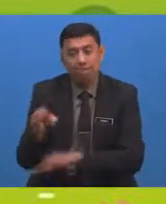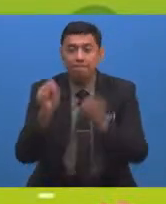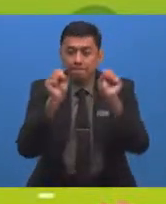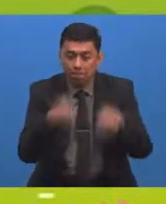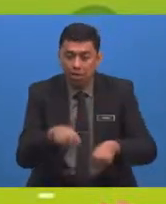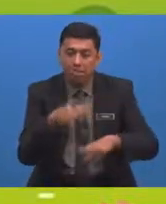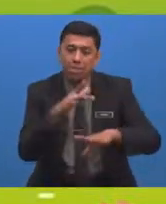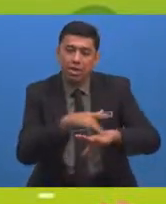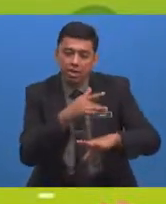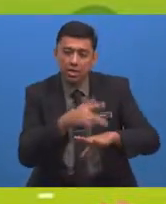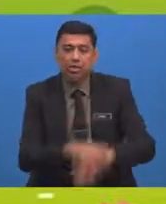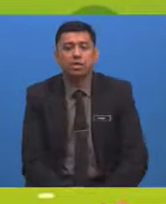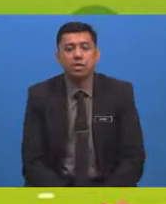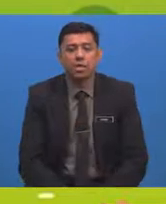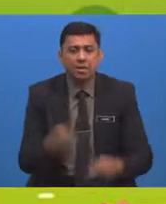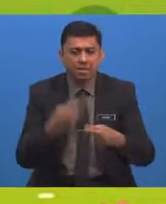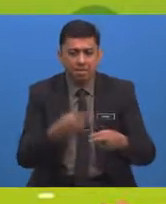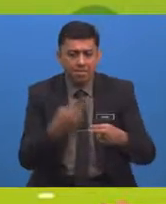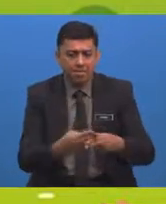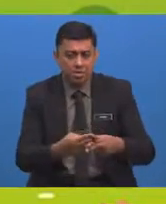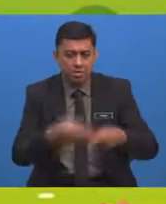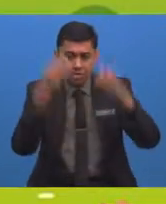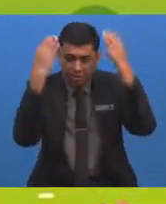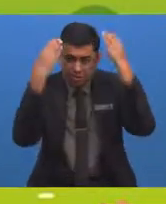Pembelajaran Pembelajaran